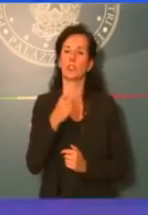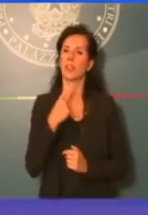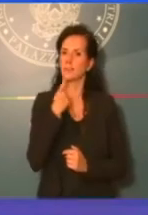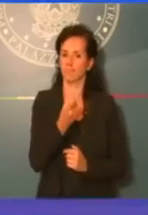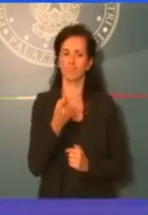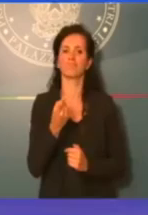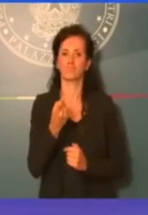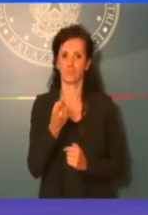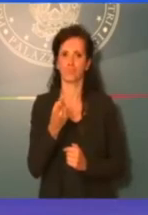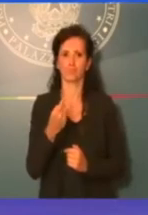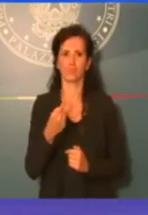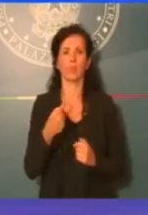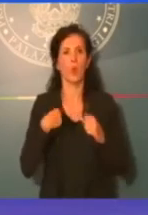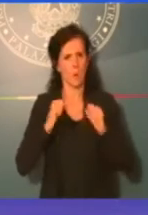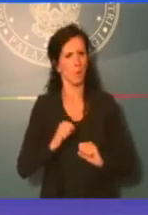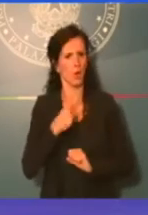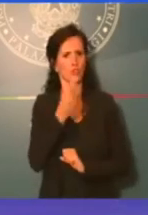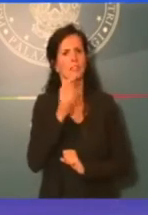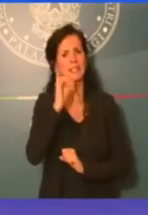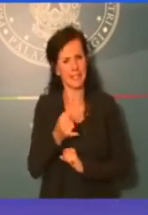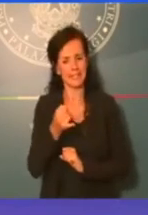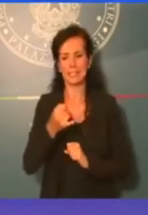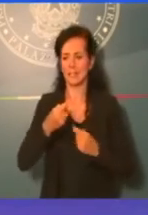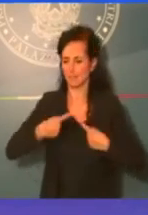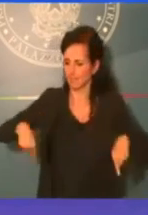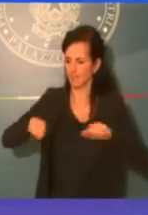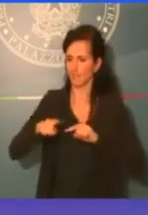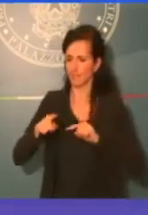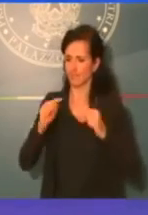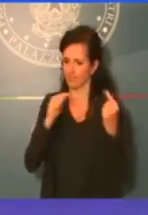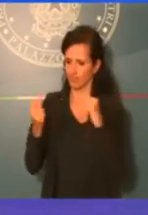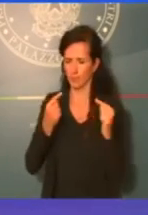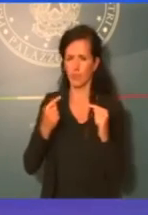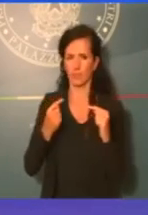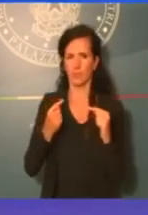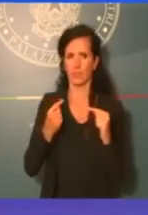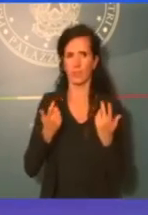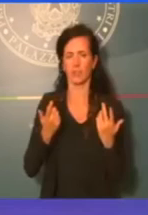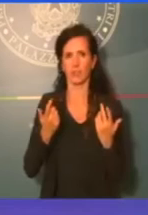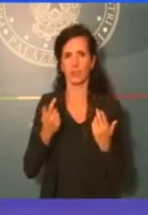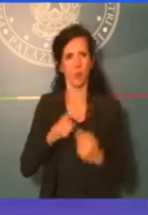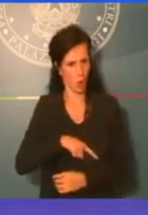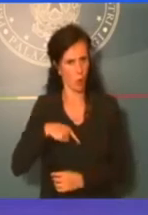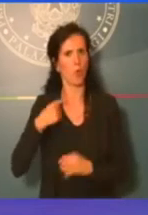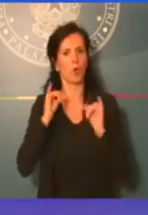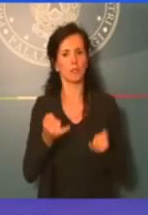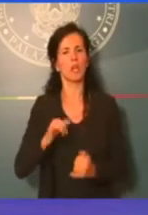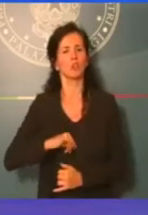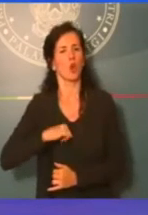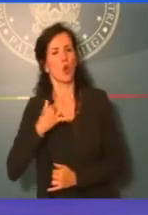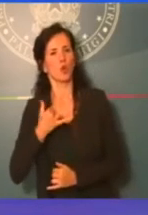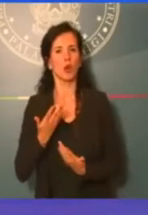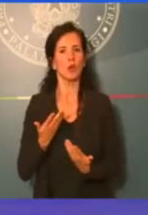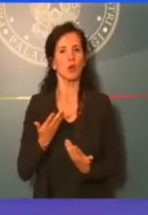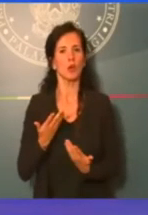consentire sofferta, dolorosa mi sembra esagerato francamente, il dolore lasciavano per altre vicende. Qui abbiamo lavorato, l'ho detto anch'io,